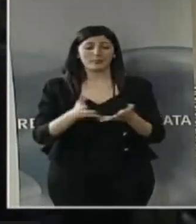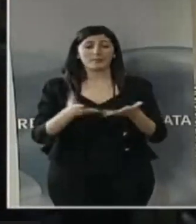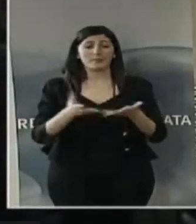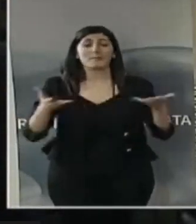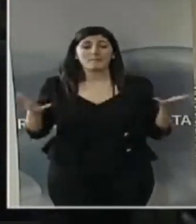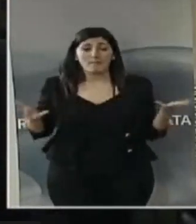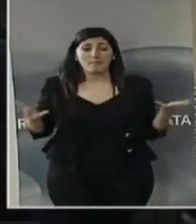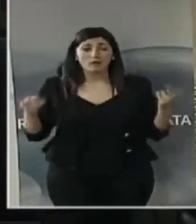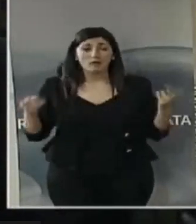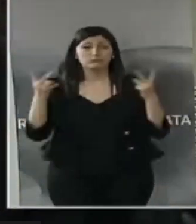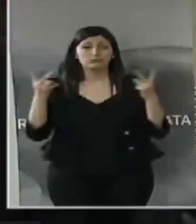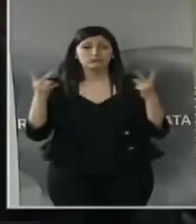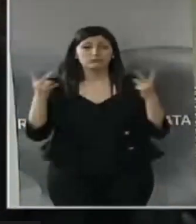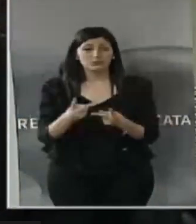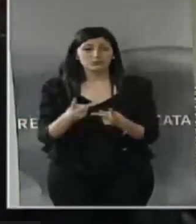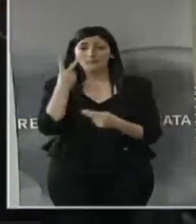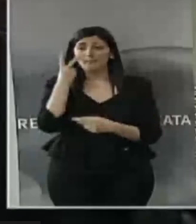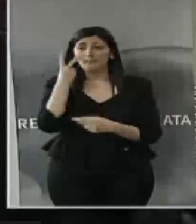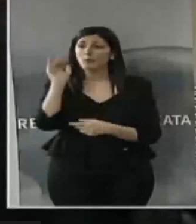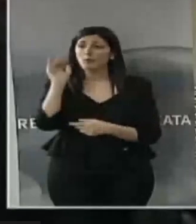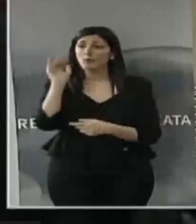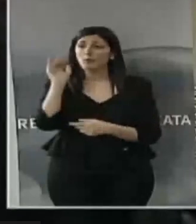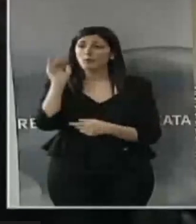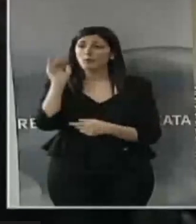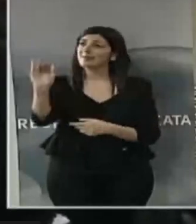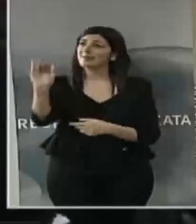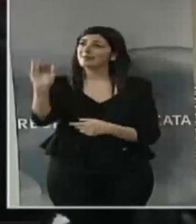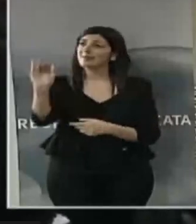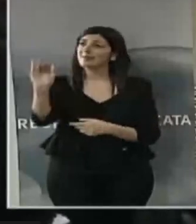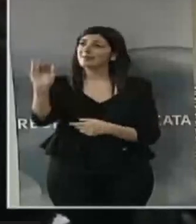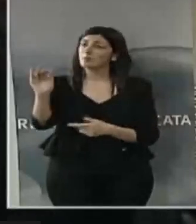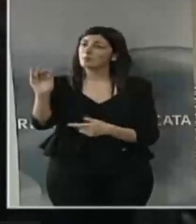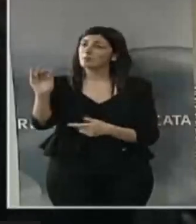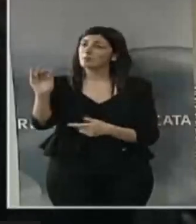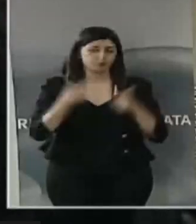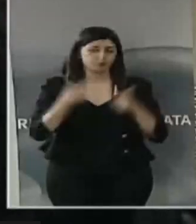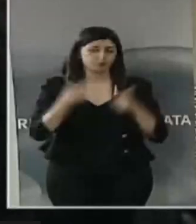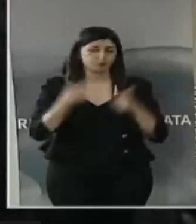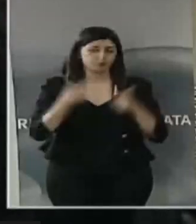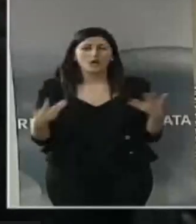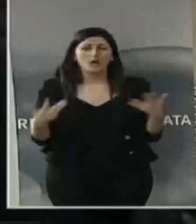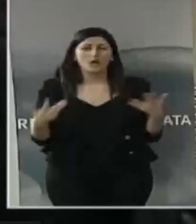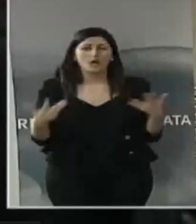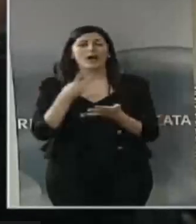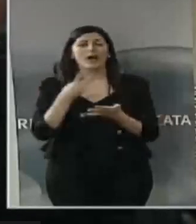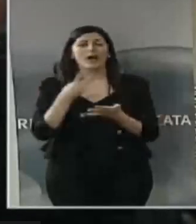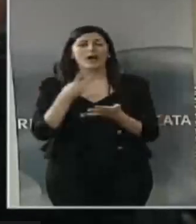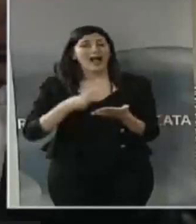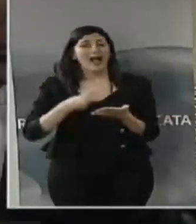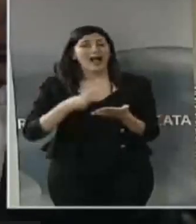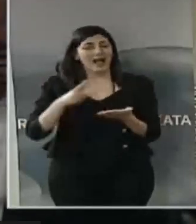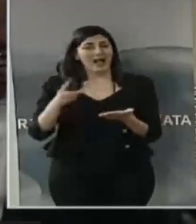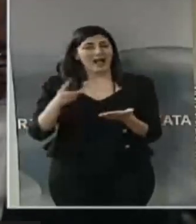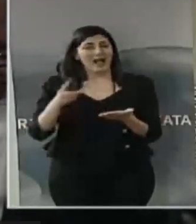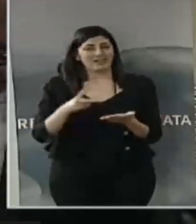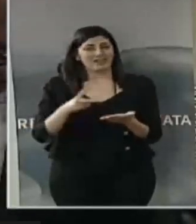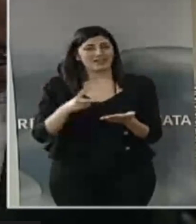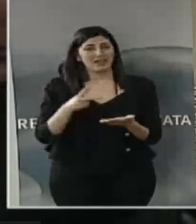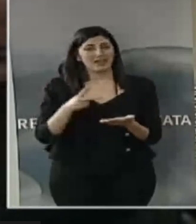'è niente di prospettiva. Ho provato da anni, e lo ripeto oggi, così rimano agli atti,